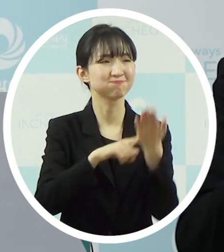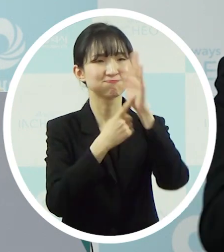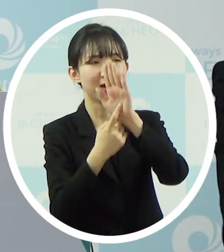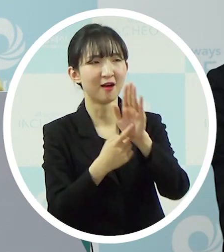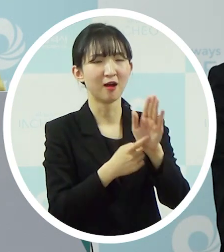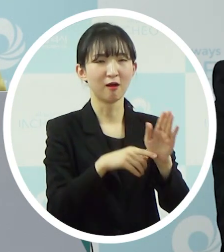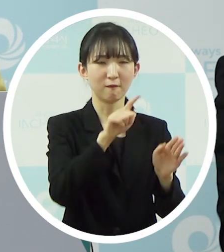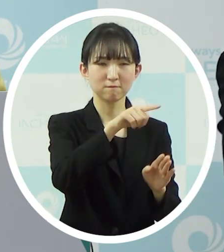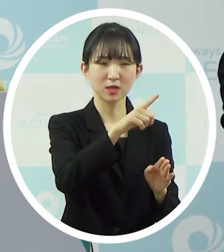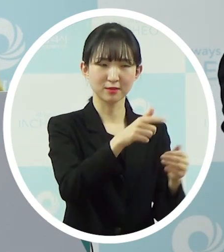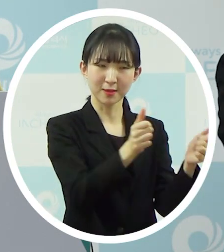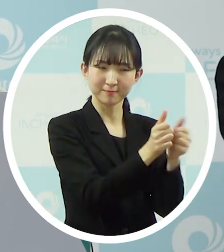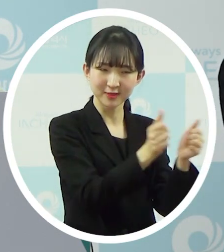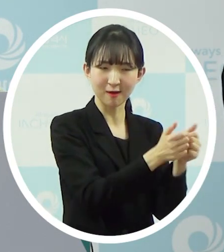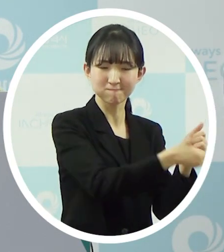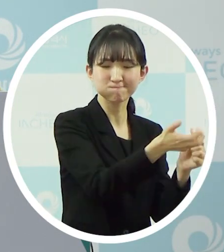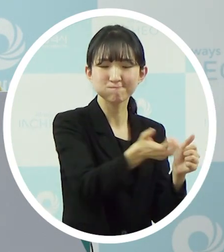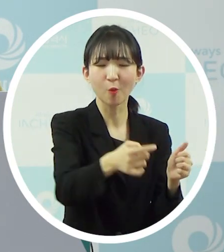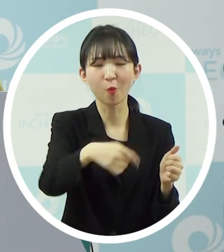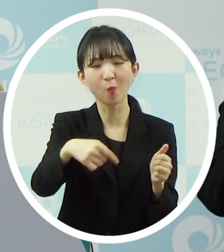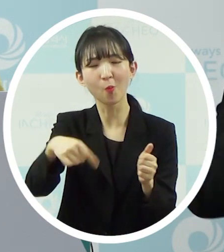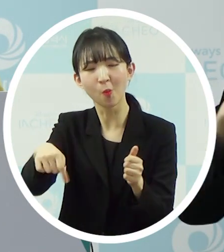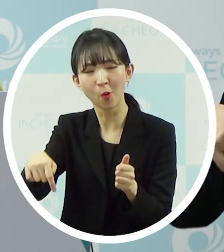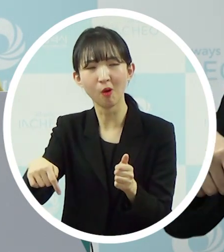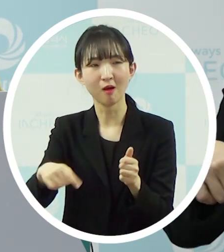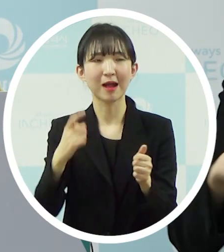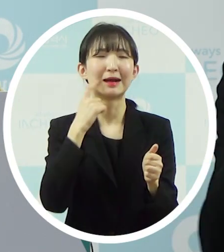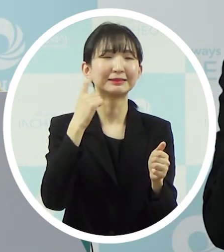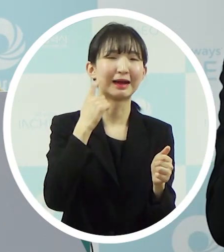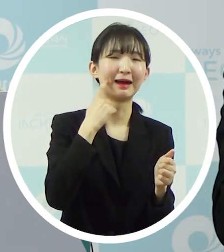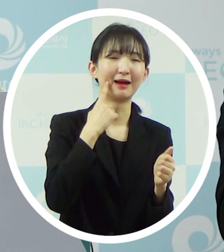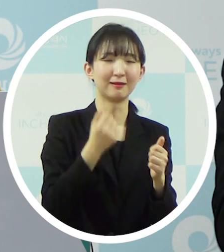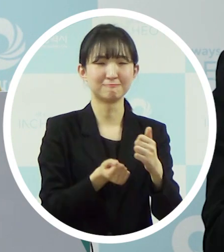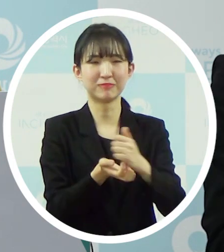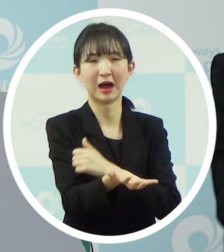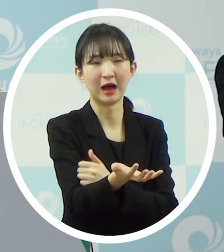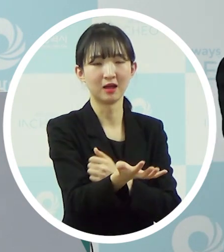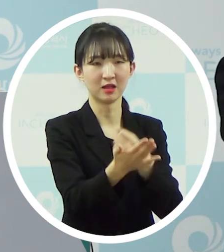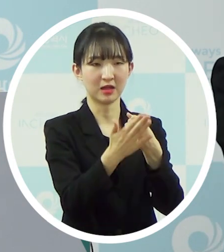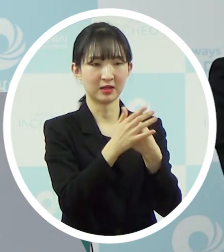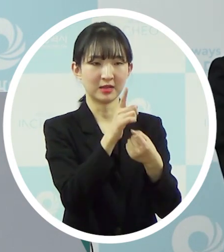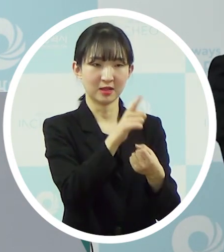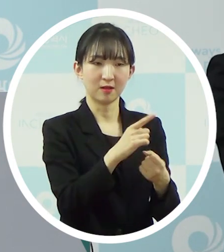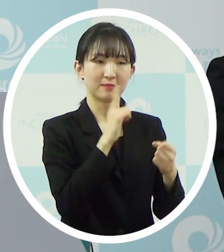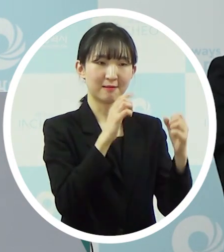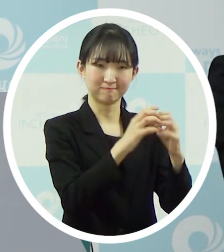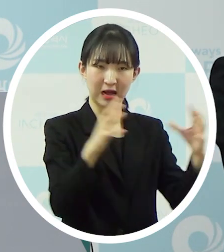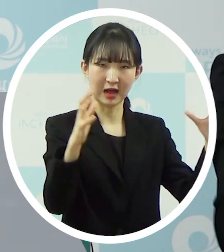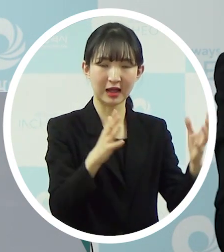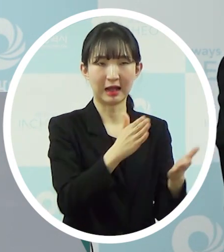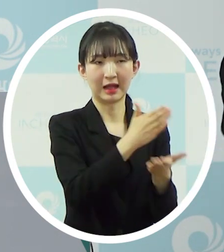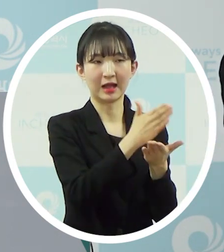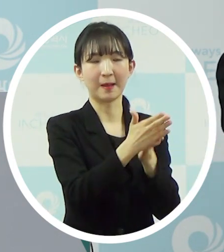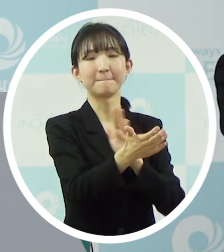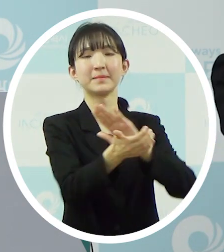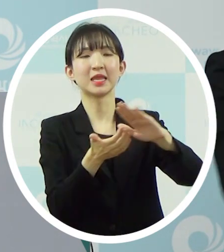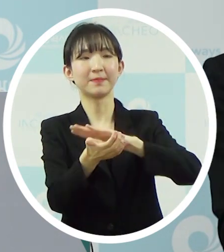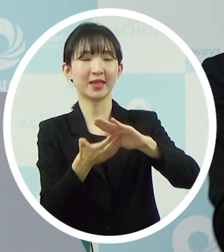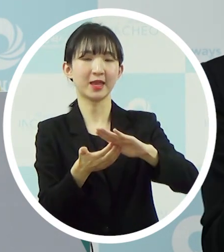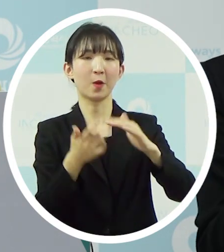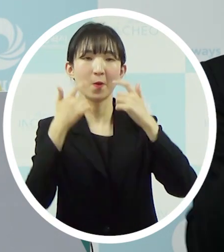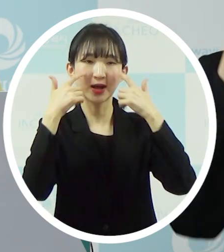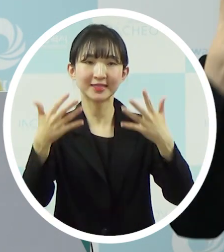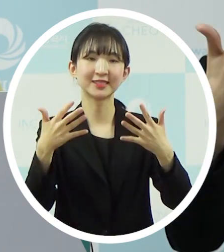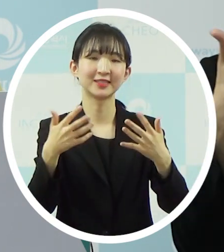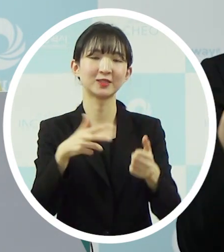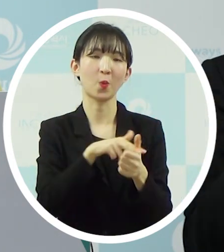어떻다더라 막 그러니까 거기에 대해서 그러한 불필요한 논란을 불식시키기 위해서 정확히 말씀드리는 것이